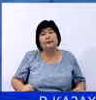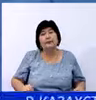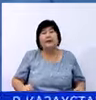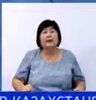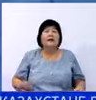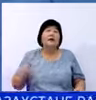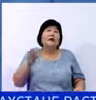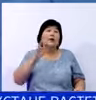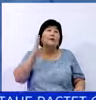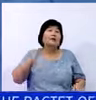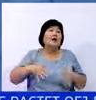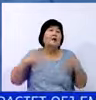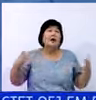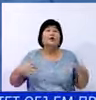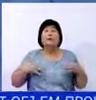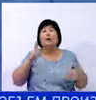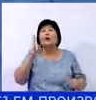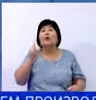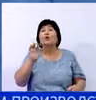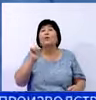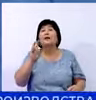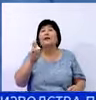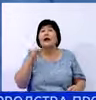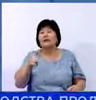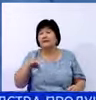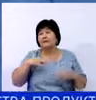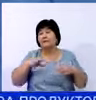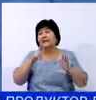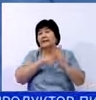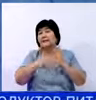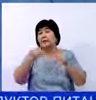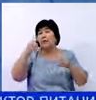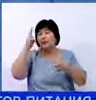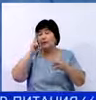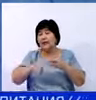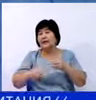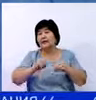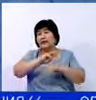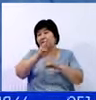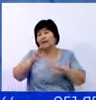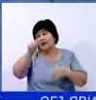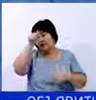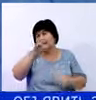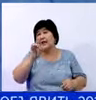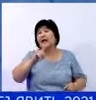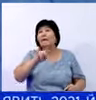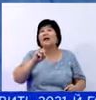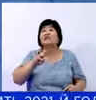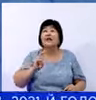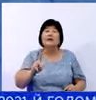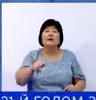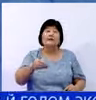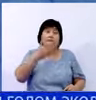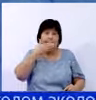И о предстоящем большом празднике Курбанайт. Он празднуется через 70 дней после окончания священного месяца Рамадан. В этом году